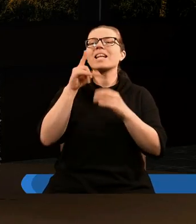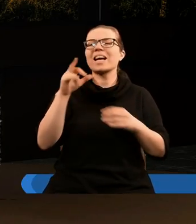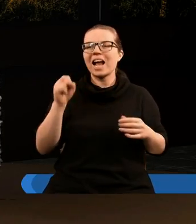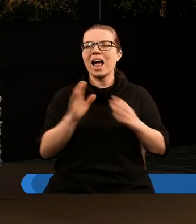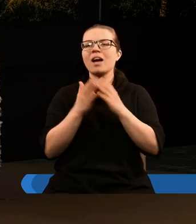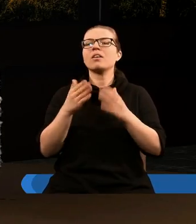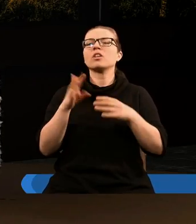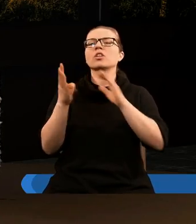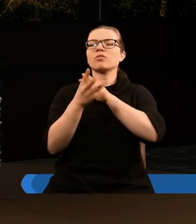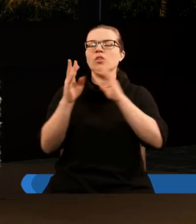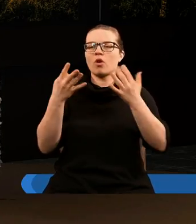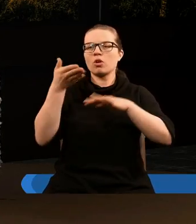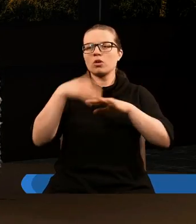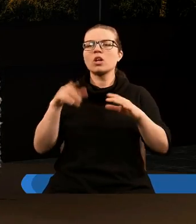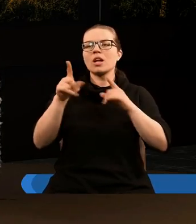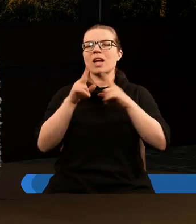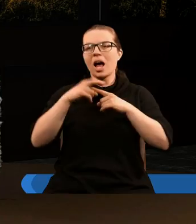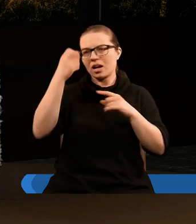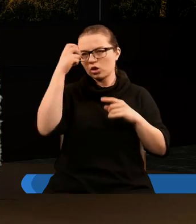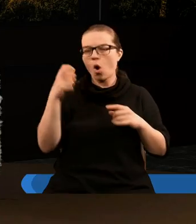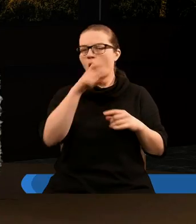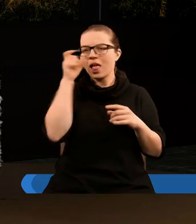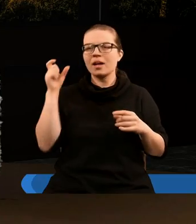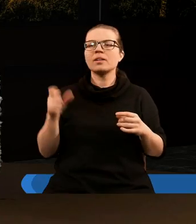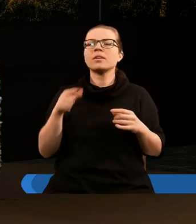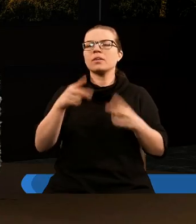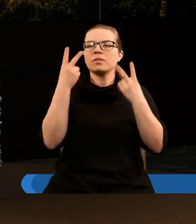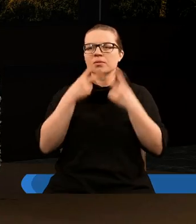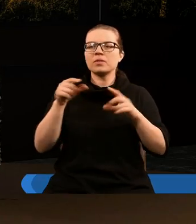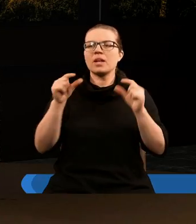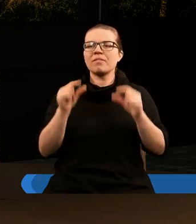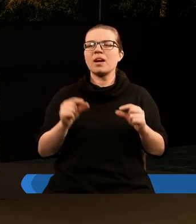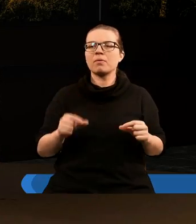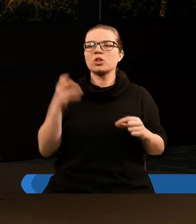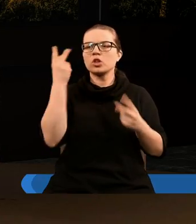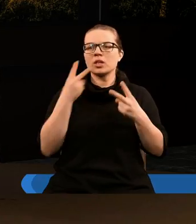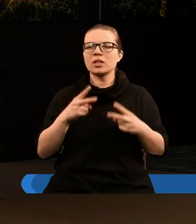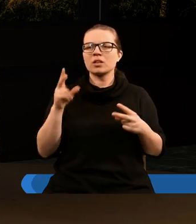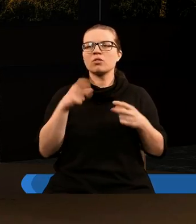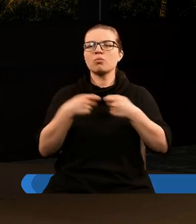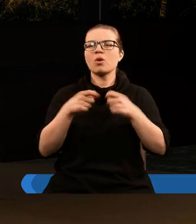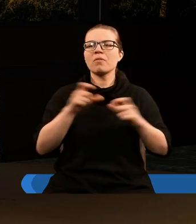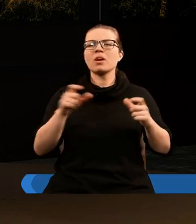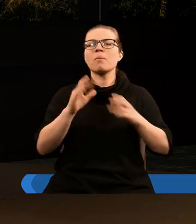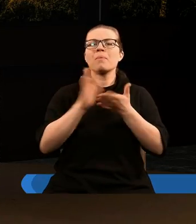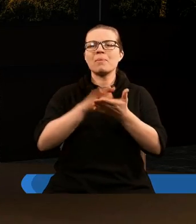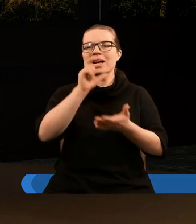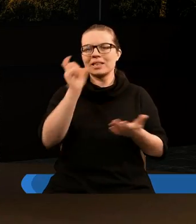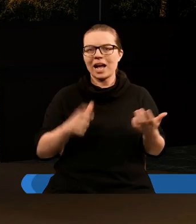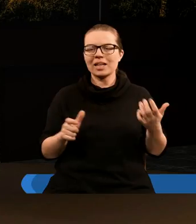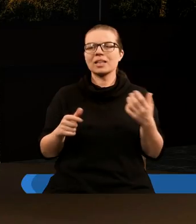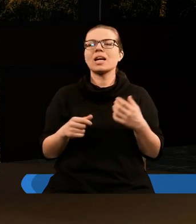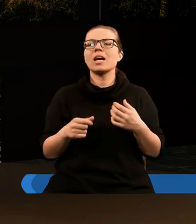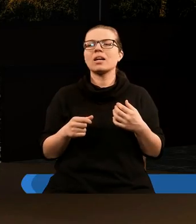rozdziale, gdzie jest mowa o znaku czynionym na czole i przeczytam może ten fragment, czytam z uspółcześnionej Biblii Gdańskiej.